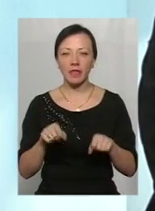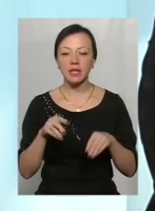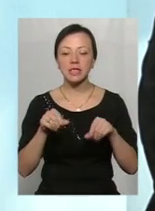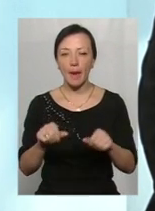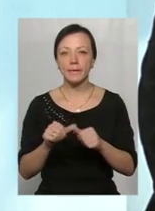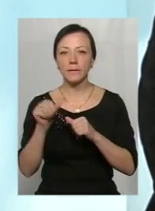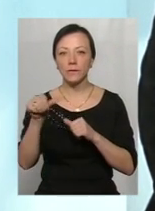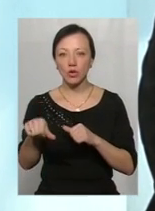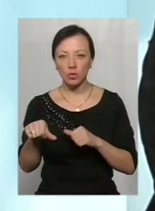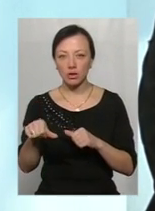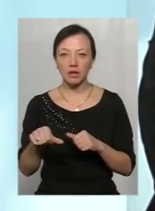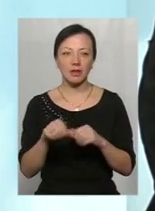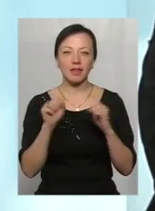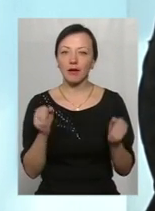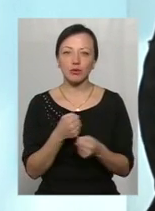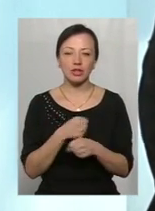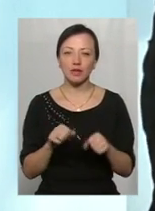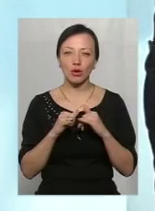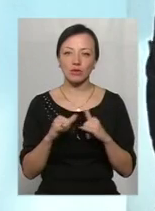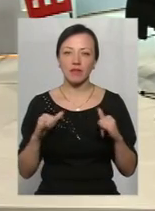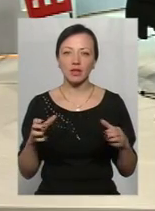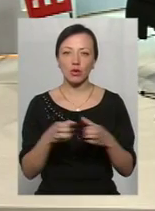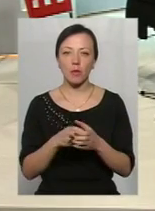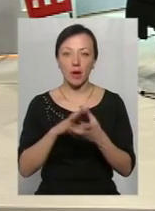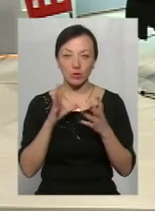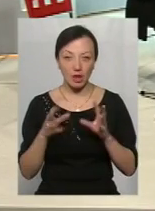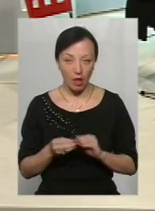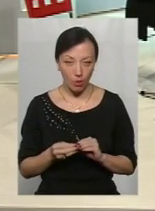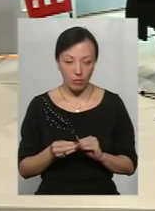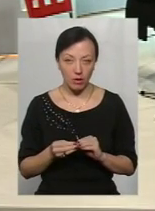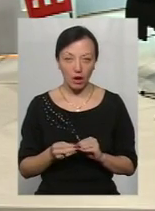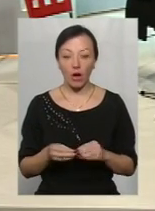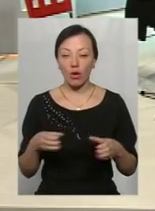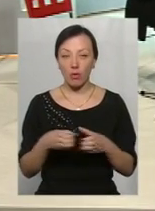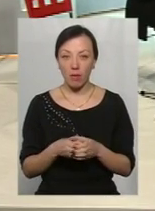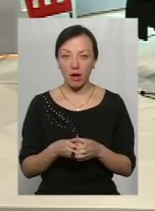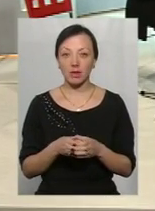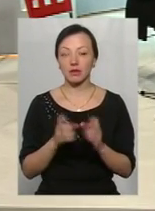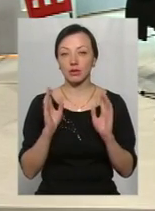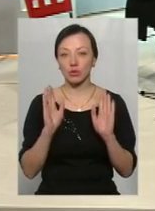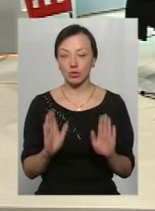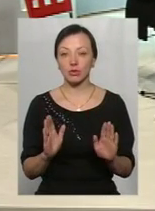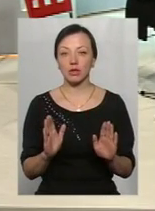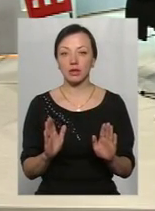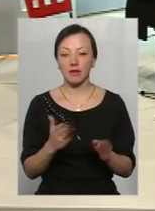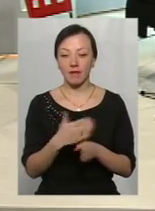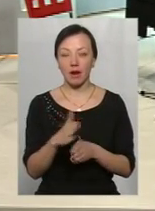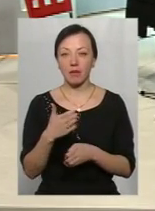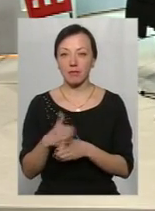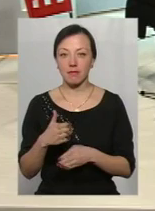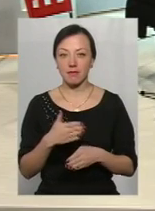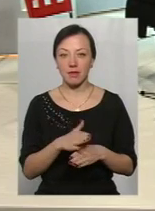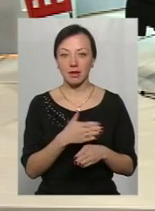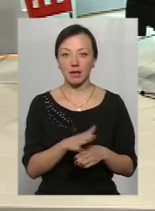означає неможливість розвивати громаду загалом. Тому що громада тоді складається з фрагментів. Окремі